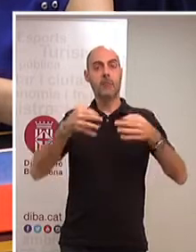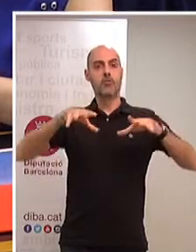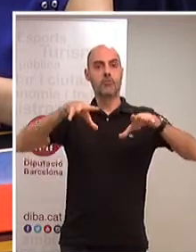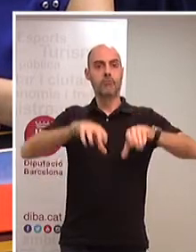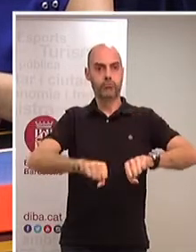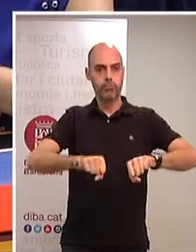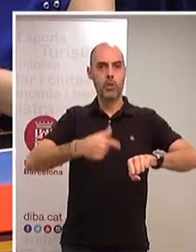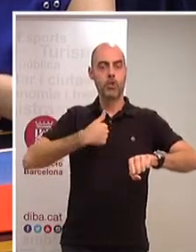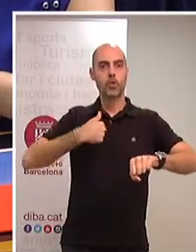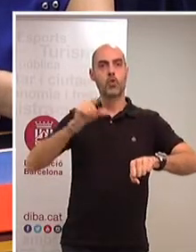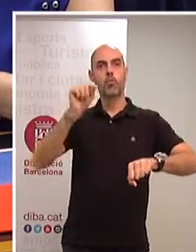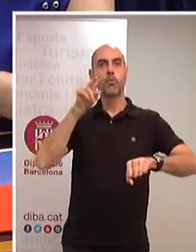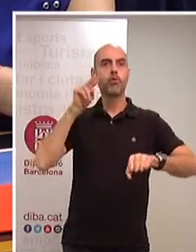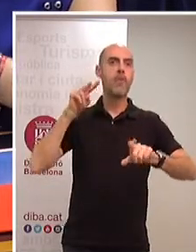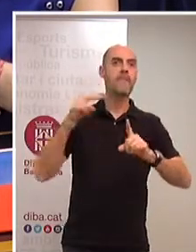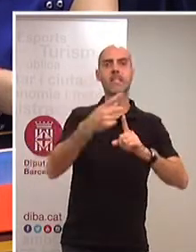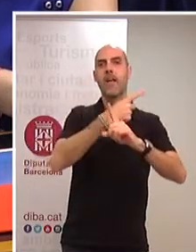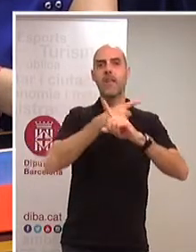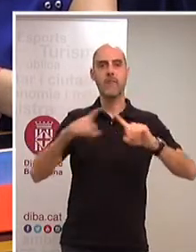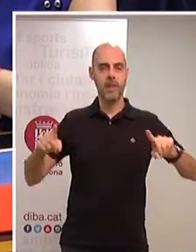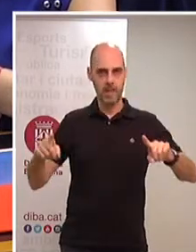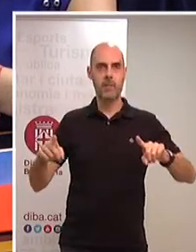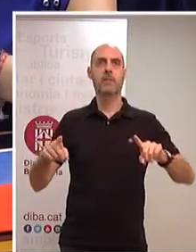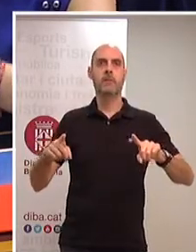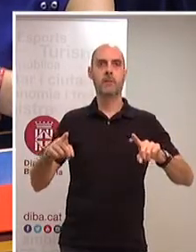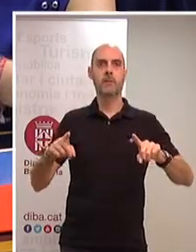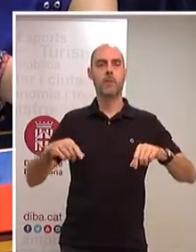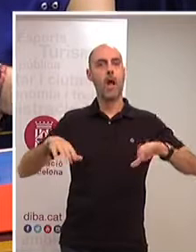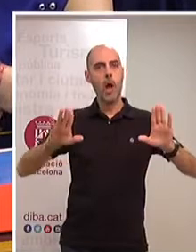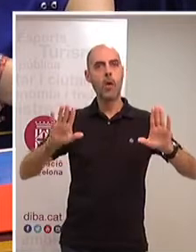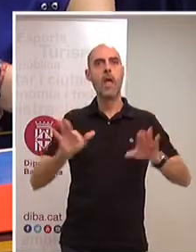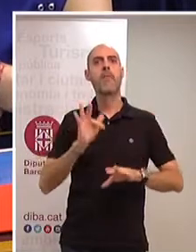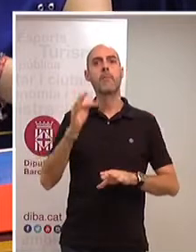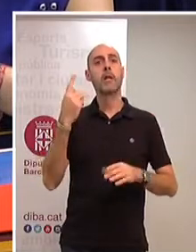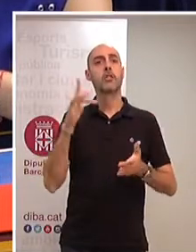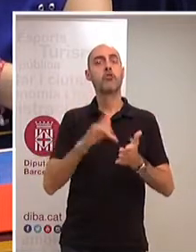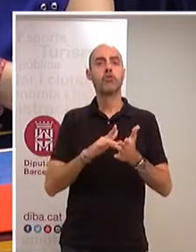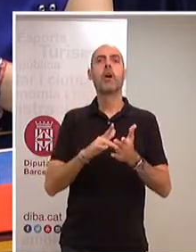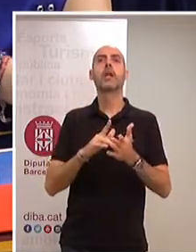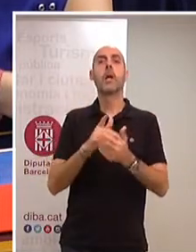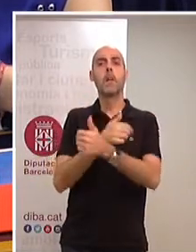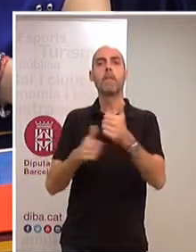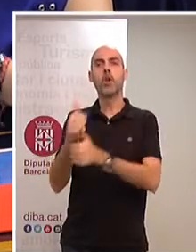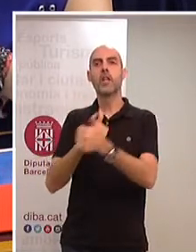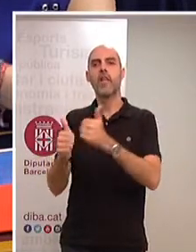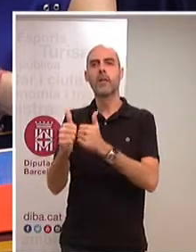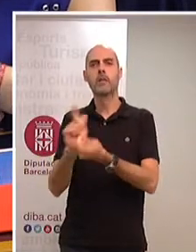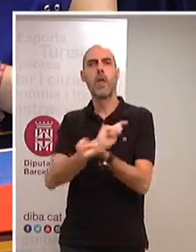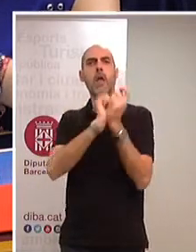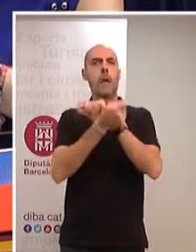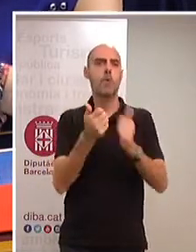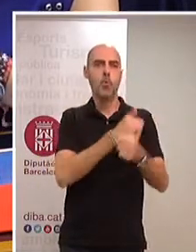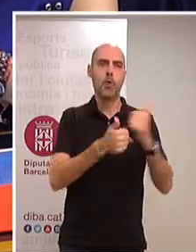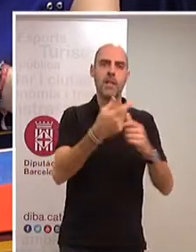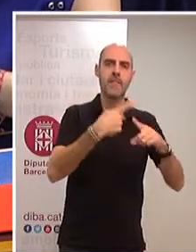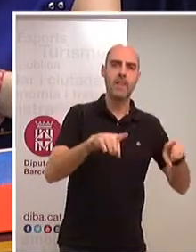mirada, amb una altra manera de fer, però, sobretot, perquè de vegades es donen uns canvis de prioritats. I vostè ha demostrat durant aquests tres anys